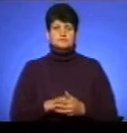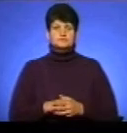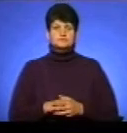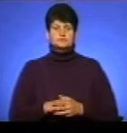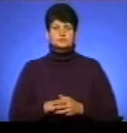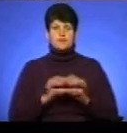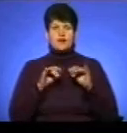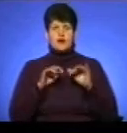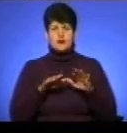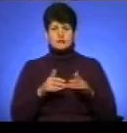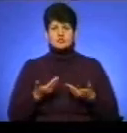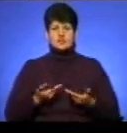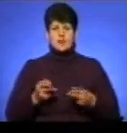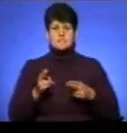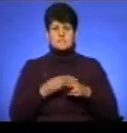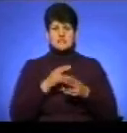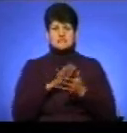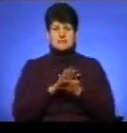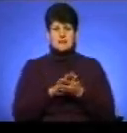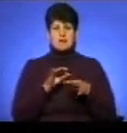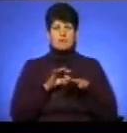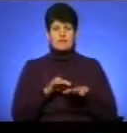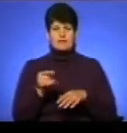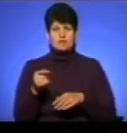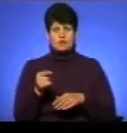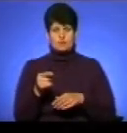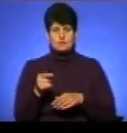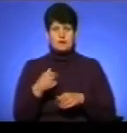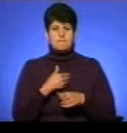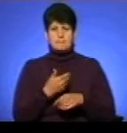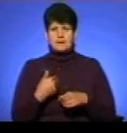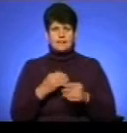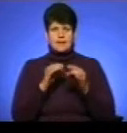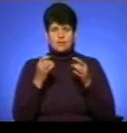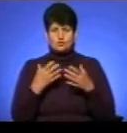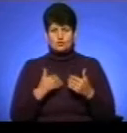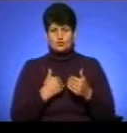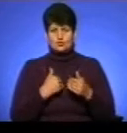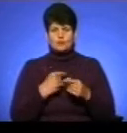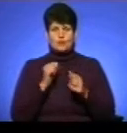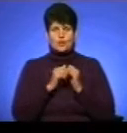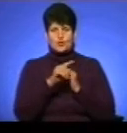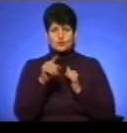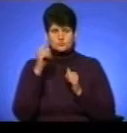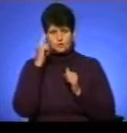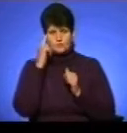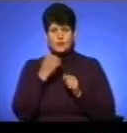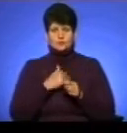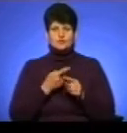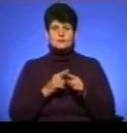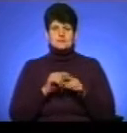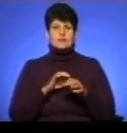Акцію «Життя без сміття» провели у Тернополі. Ми не просто хочемо, щоб кожен задумався, а хочемо, щоб цей проєкт